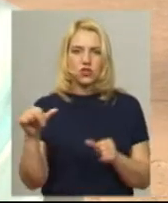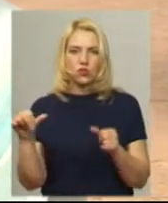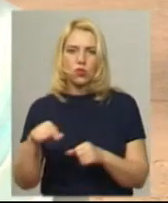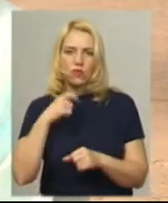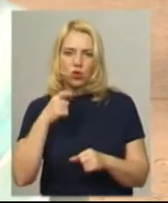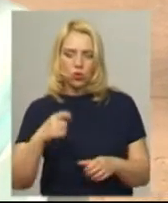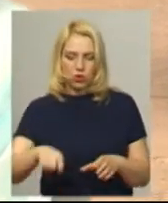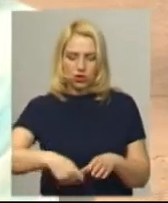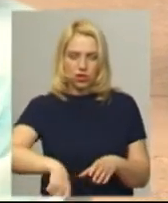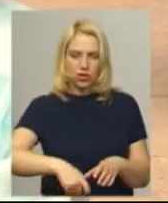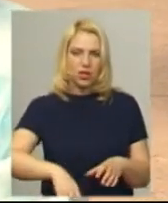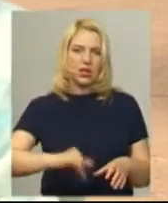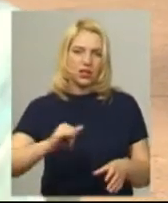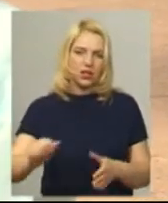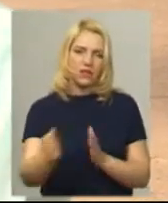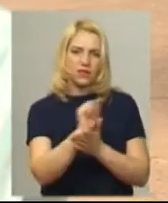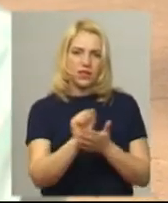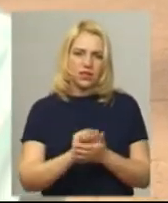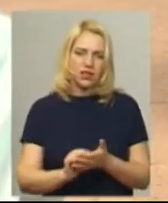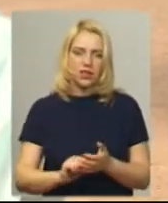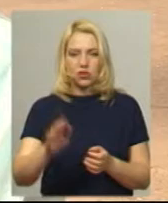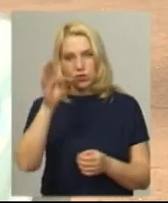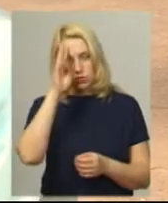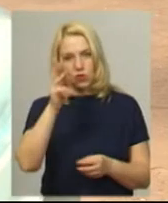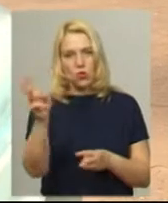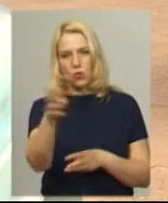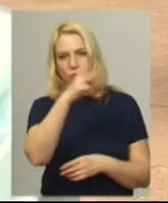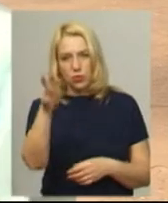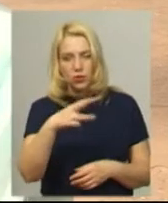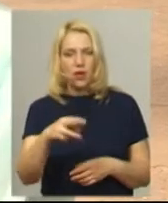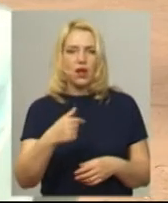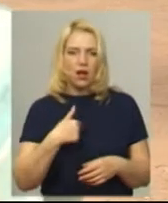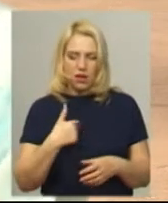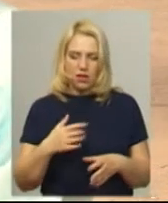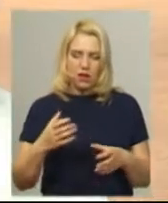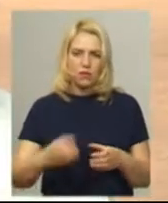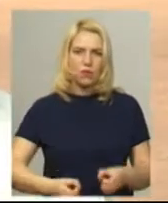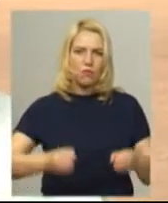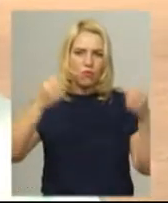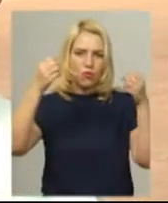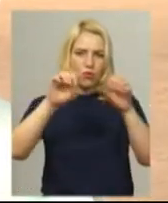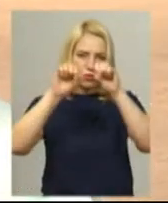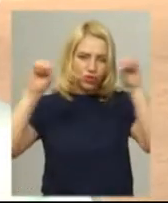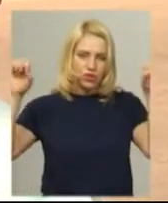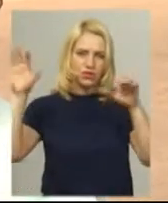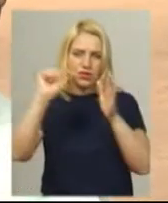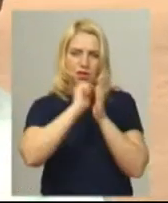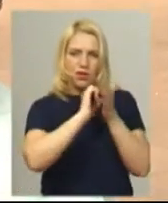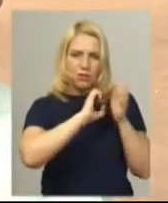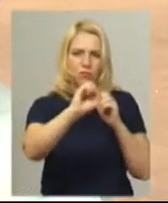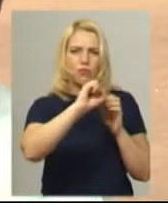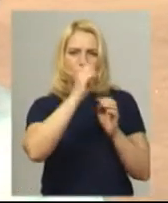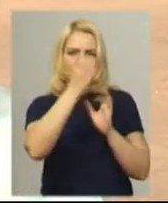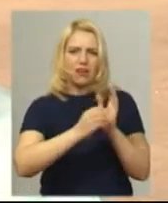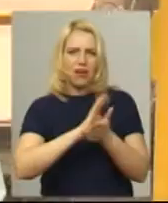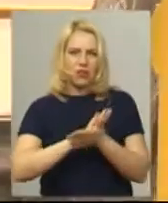трем витираємо. Чоловік йде перед кропи, я взаді протираю поручні. Прохи страшно і опасно, але